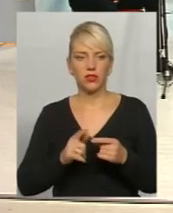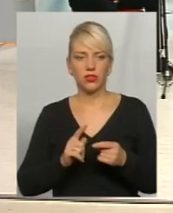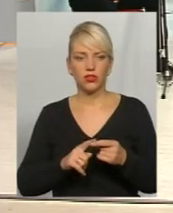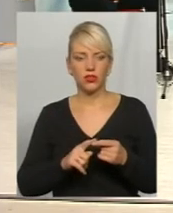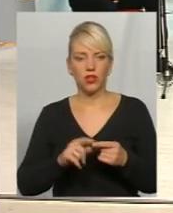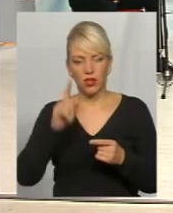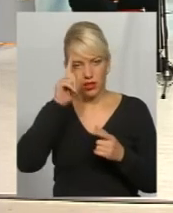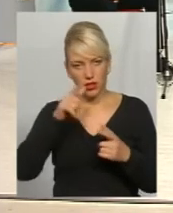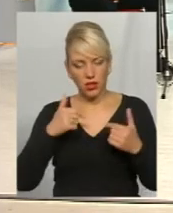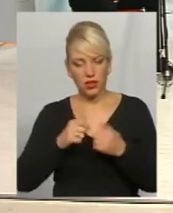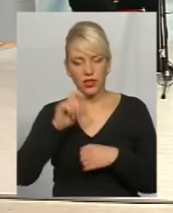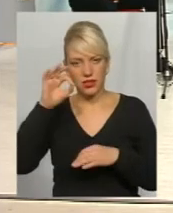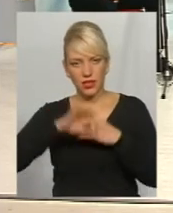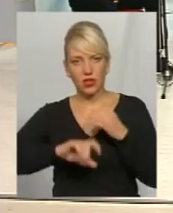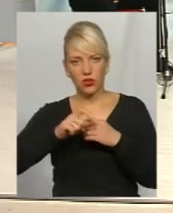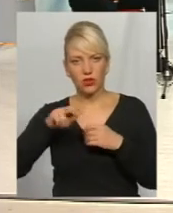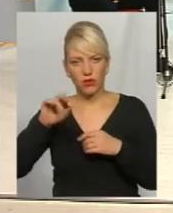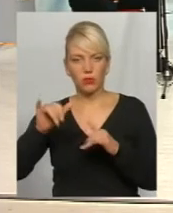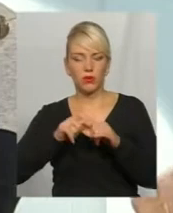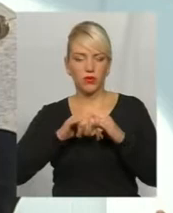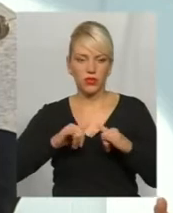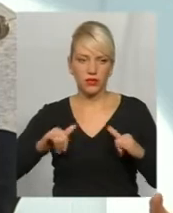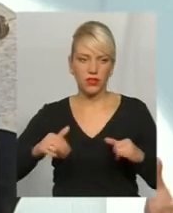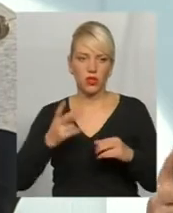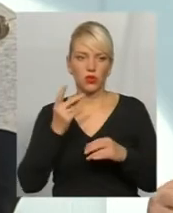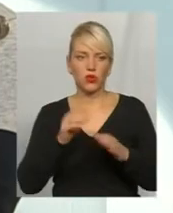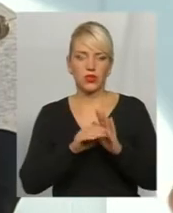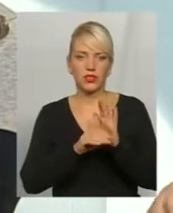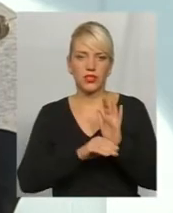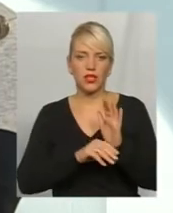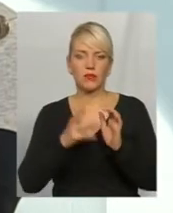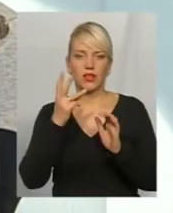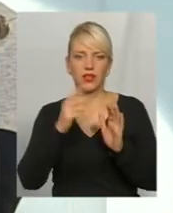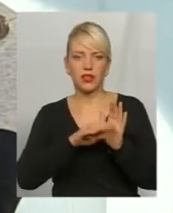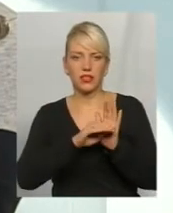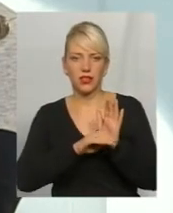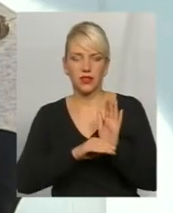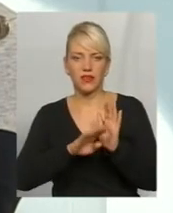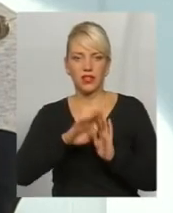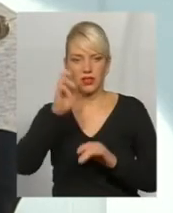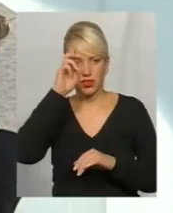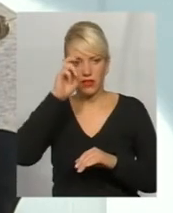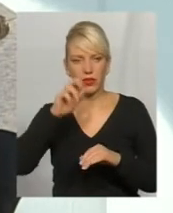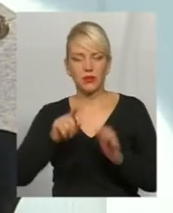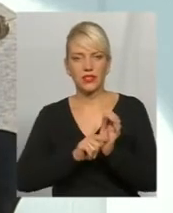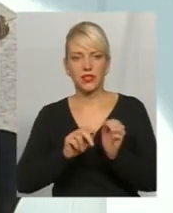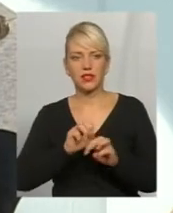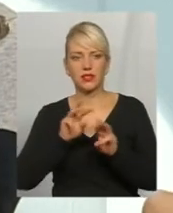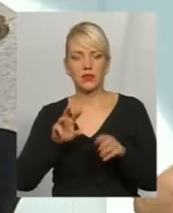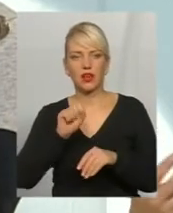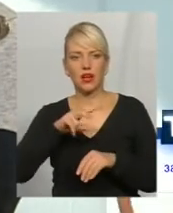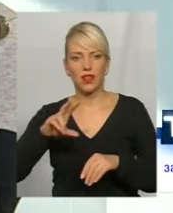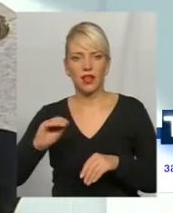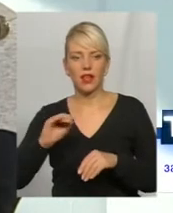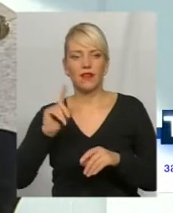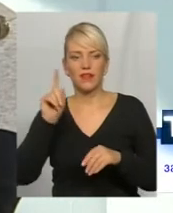Західної Європи, там більше розвинена ця друга система, третій рівень, не державне пенсійне забезпечення, але все ж